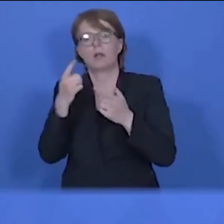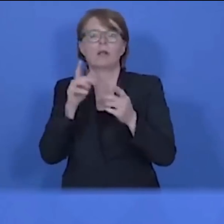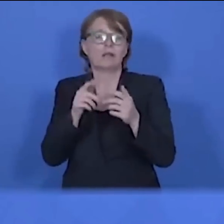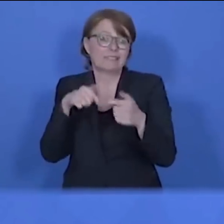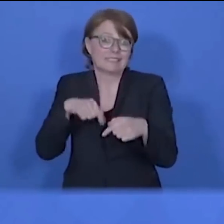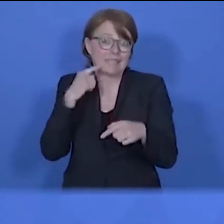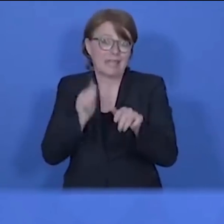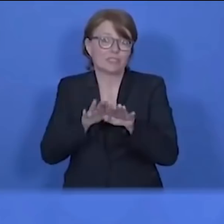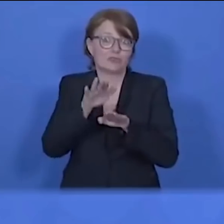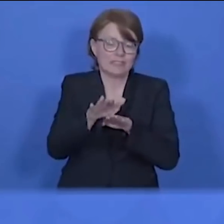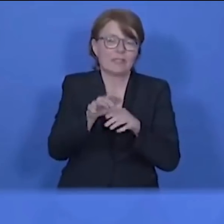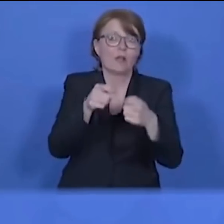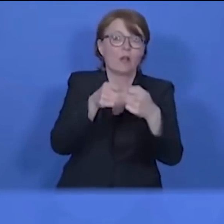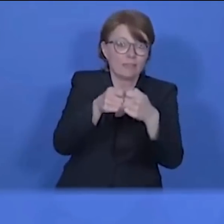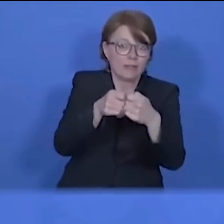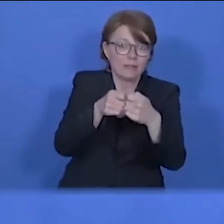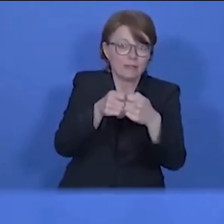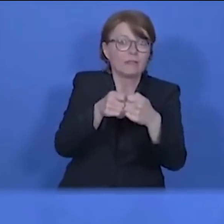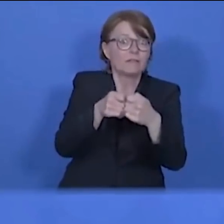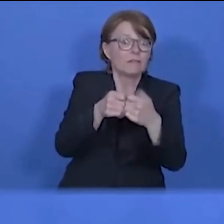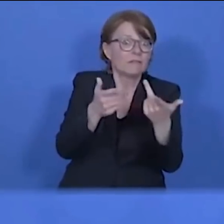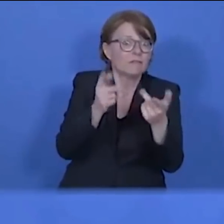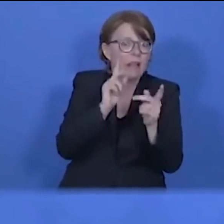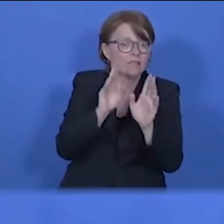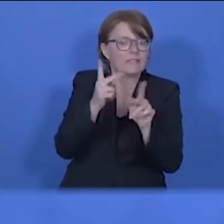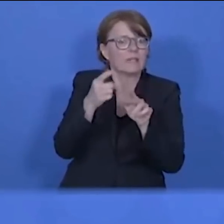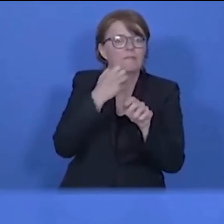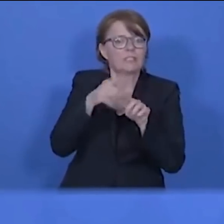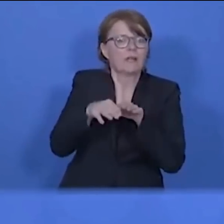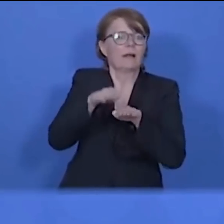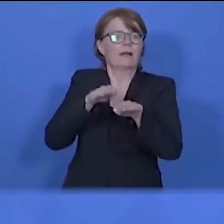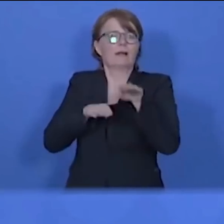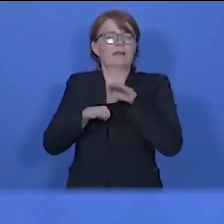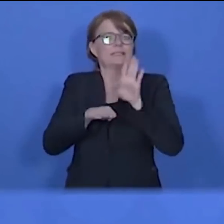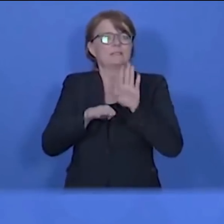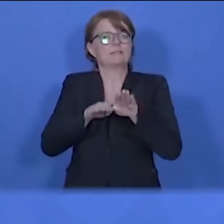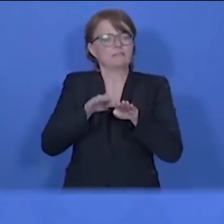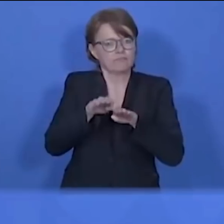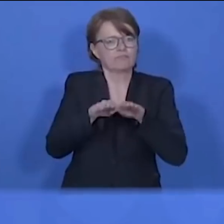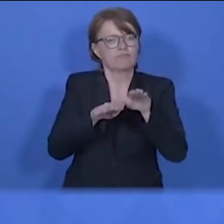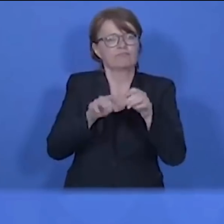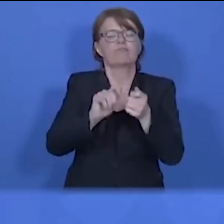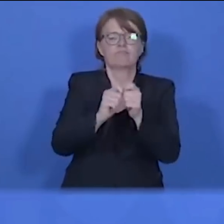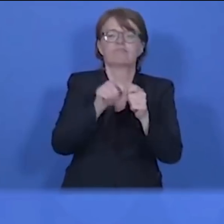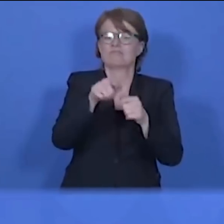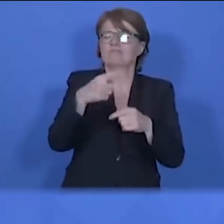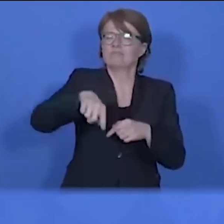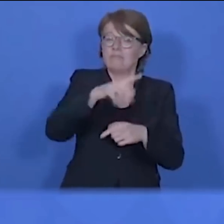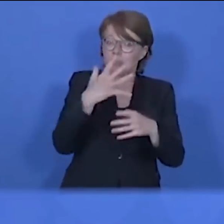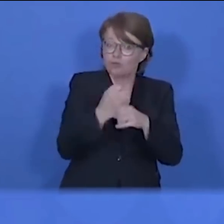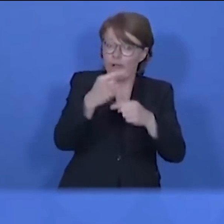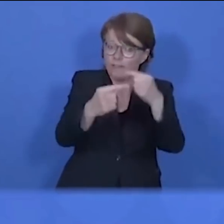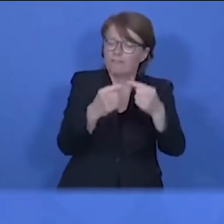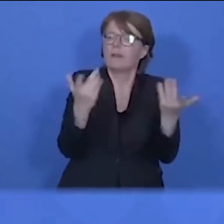mehr Kontakten, aber nicht wieder zurückgehen müssen. Und deshalb bleibt Vorsicht, das Gebot und die Einhaltung der Hygienemaßnahmen auch.